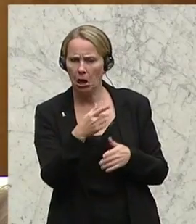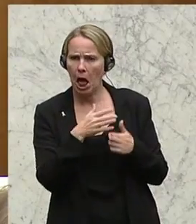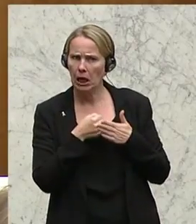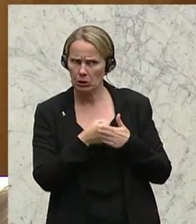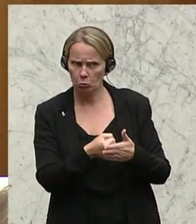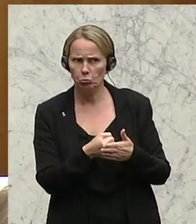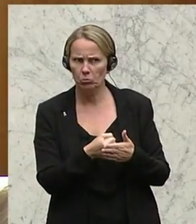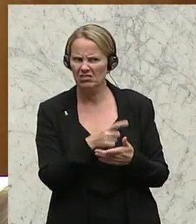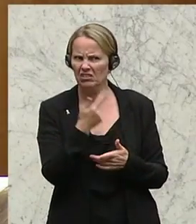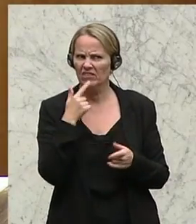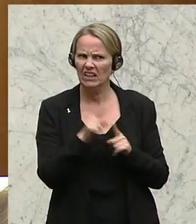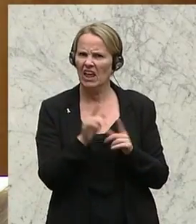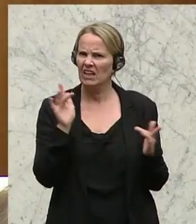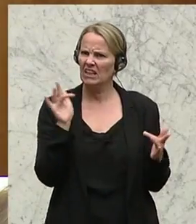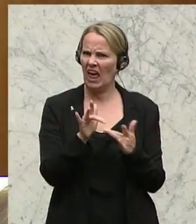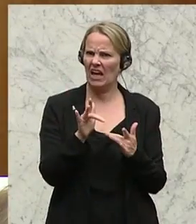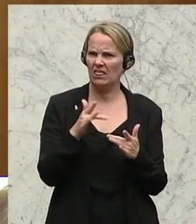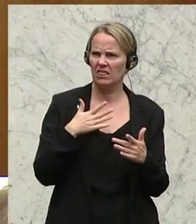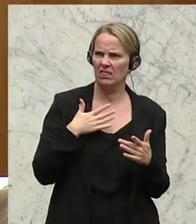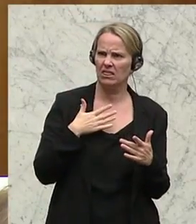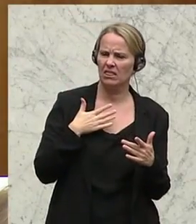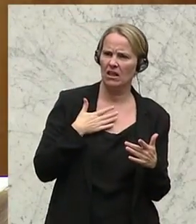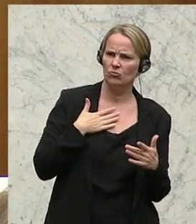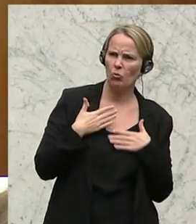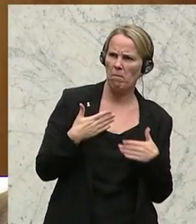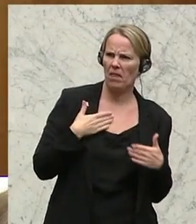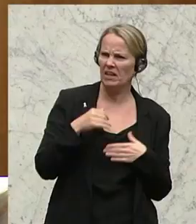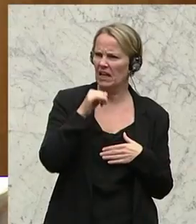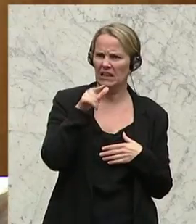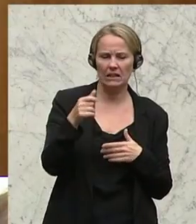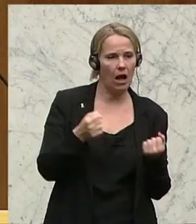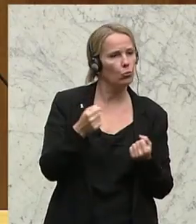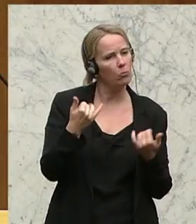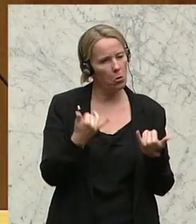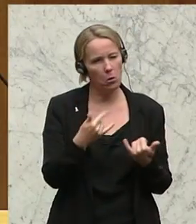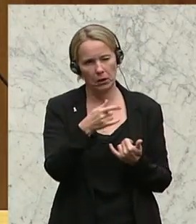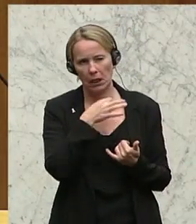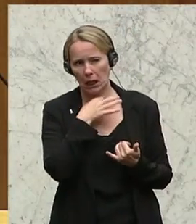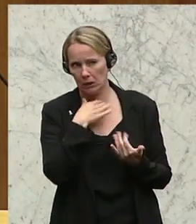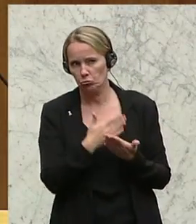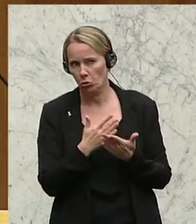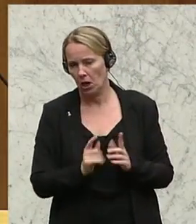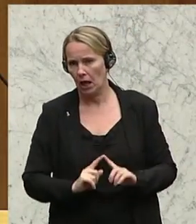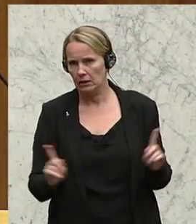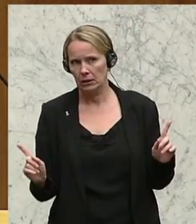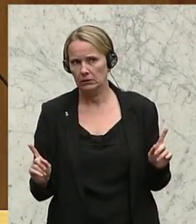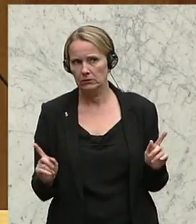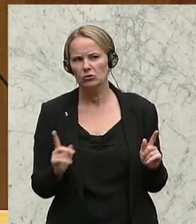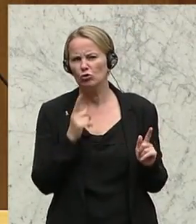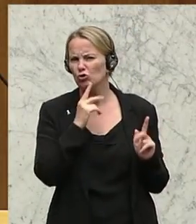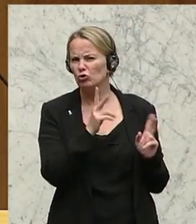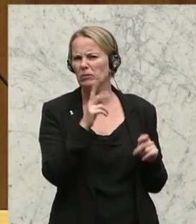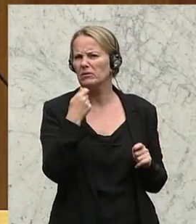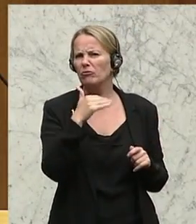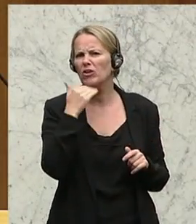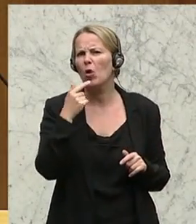grundsätzliche Antipathie der Grünen gegenüber BKWs zum Ausdruck kommt, aber heute hat es schon etwas anders geklungen. Ja, es gibt viele unbekannte.